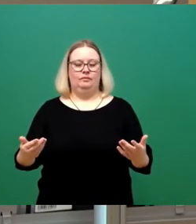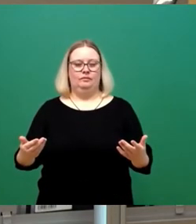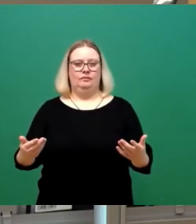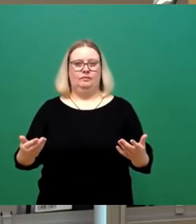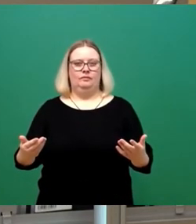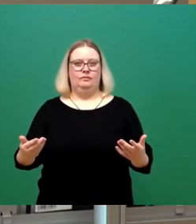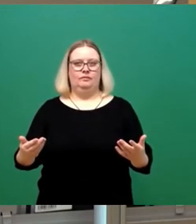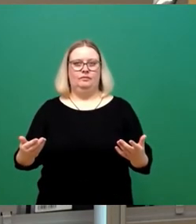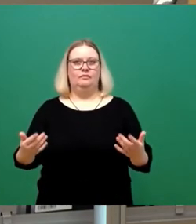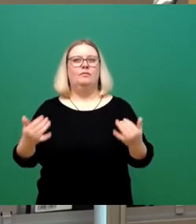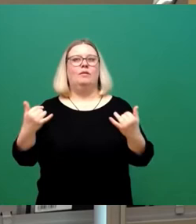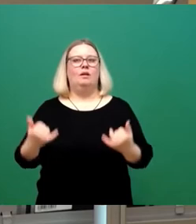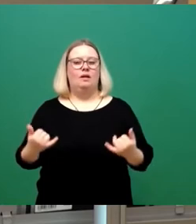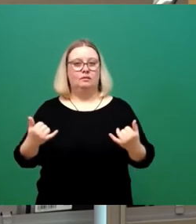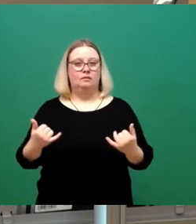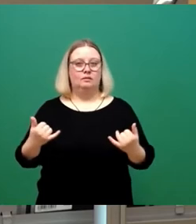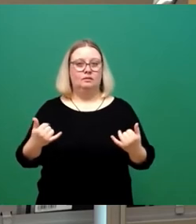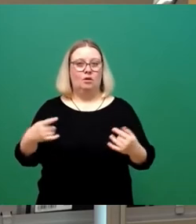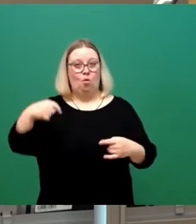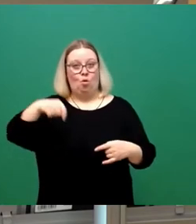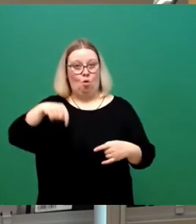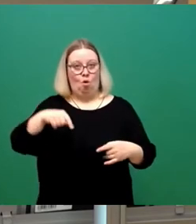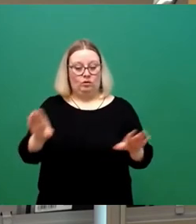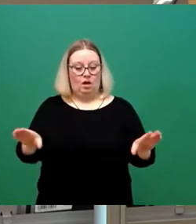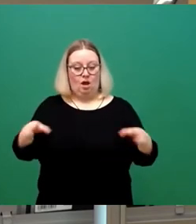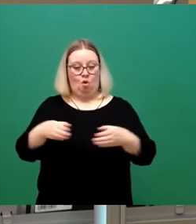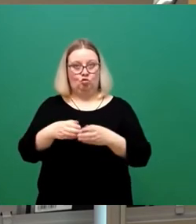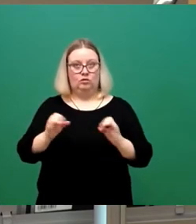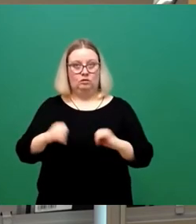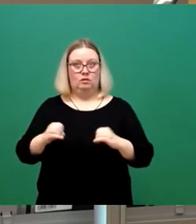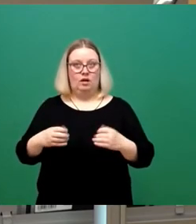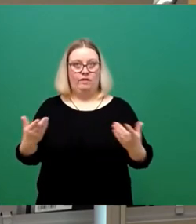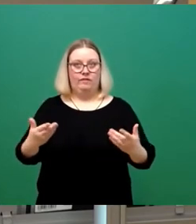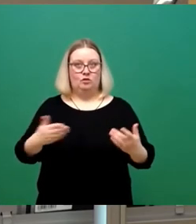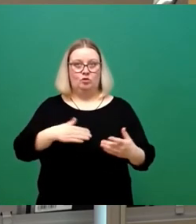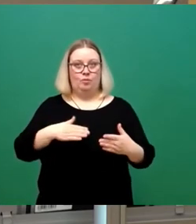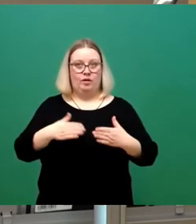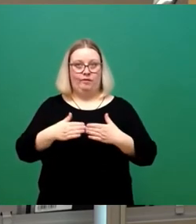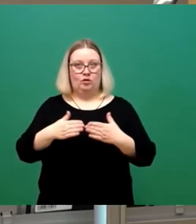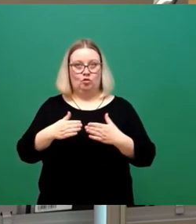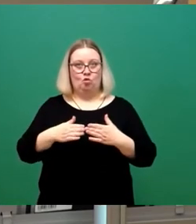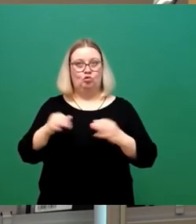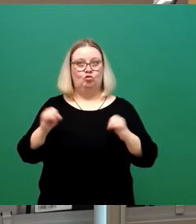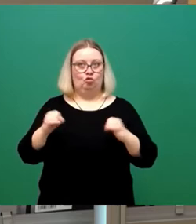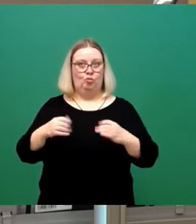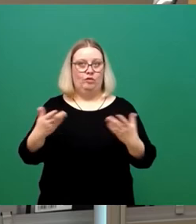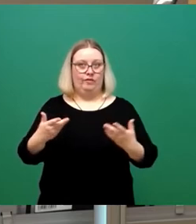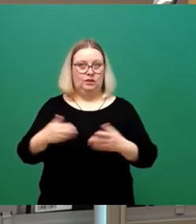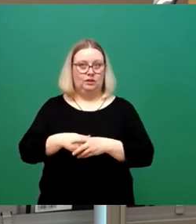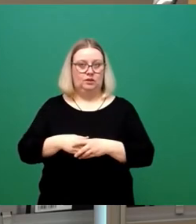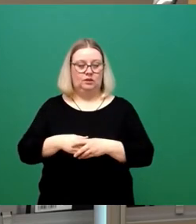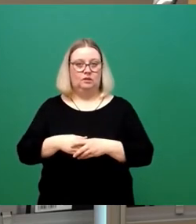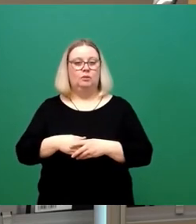und jetzt zu dem, was heute im Ausschuss verabschiedet worden ist und dem meine Fraktion hier heute auch zustimmen wird. Ich habe ein ganz